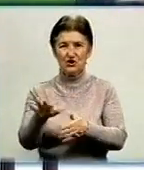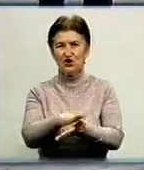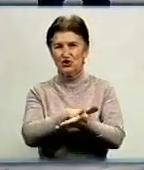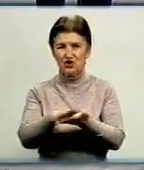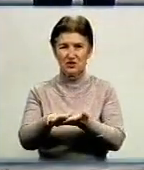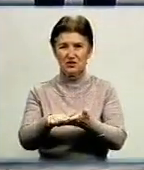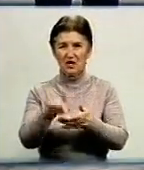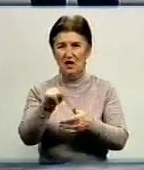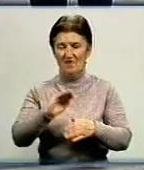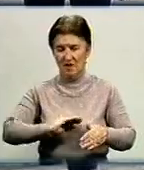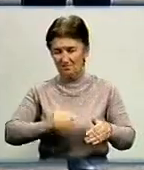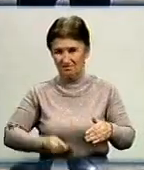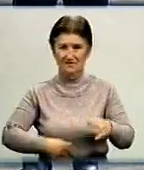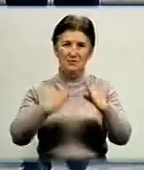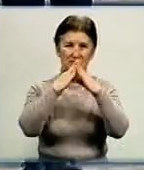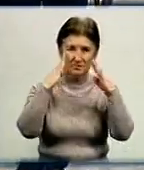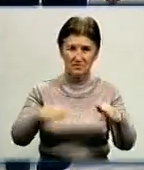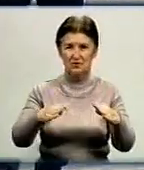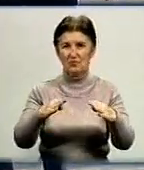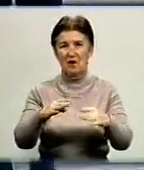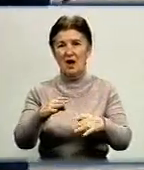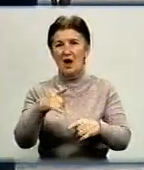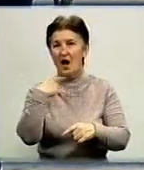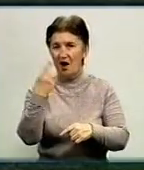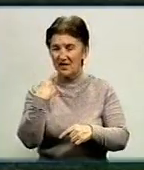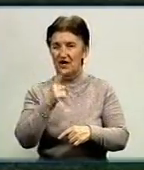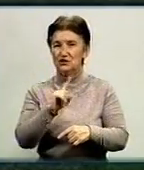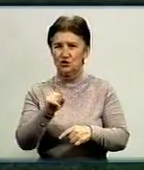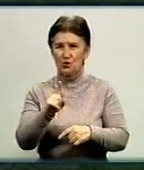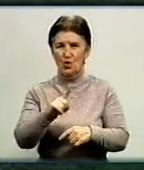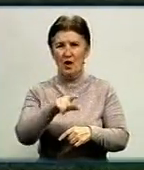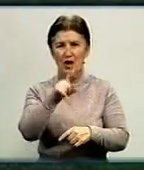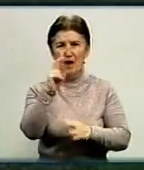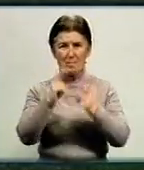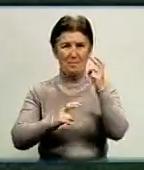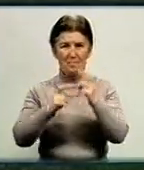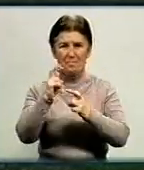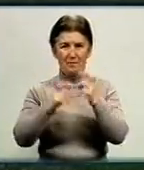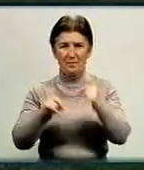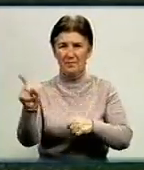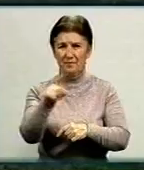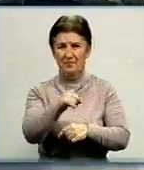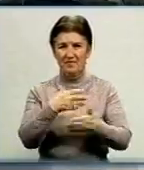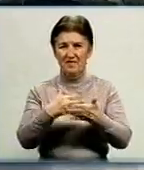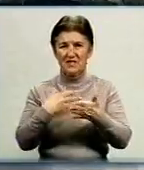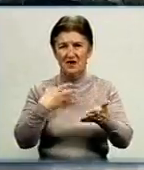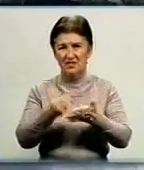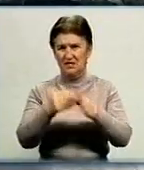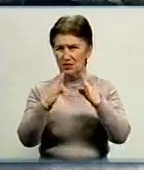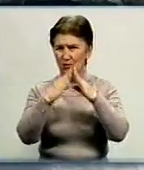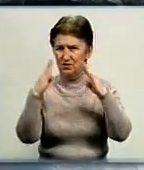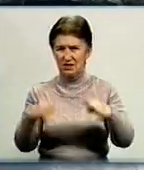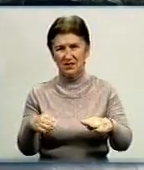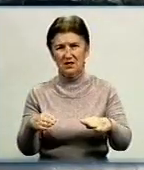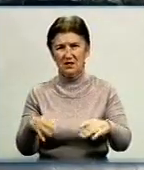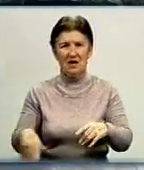закладів, приватних підприємств та приватного сектору. Звітують, підприємства добросовісно ставляться до прибирання на відміну від власників житлових будинків.